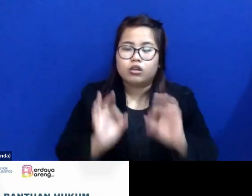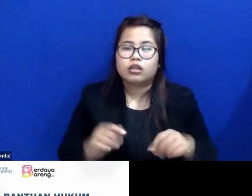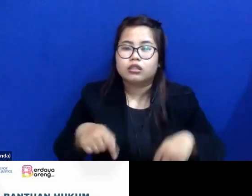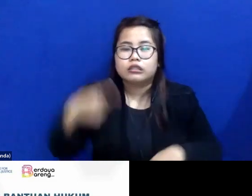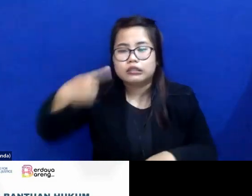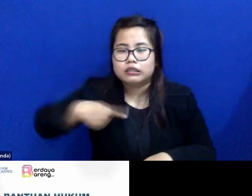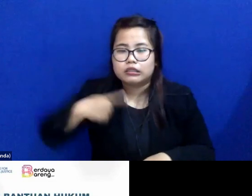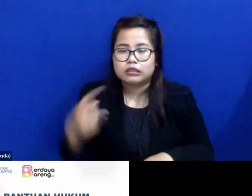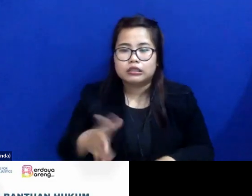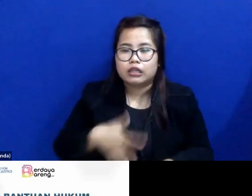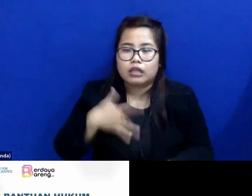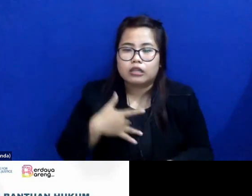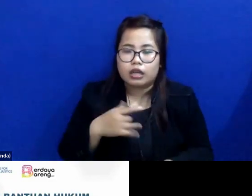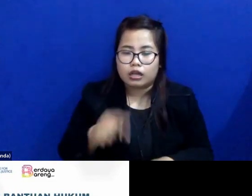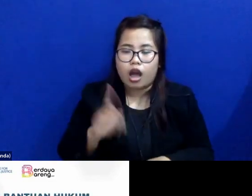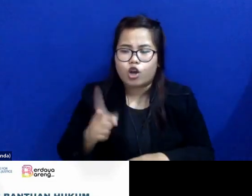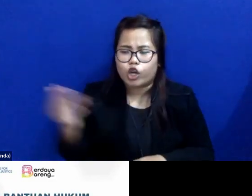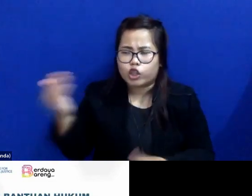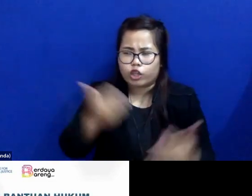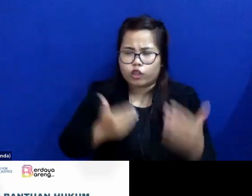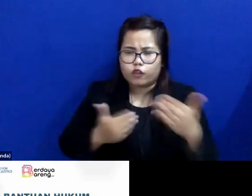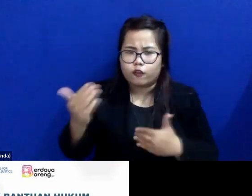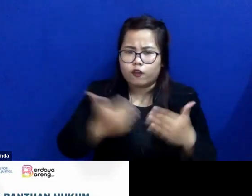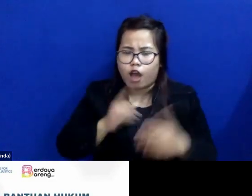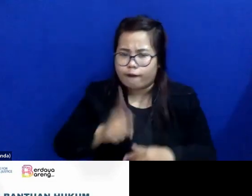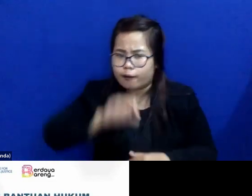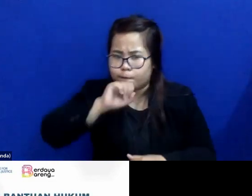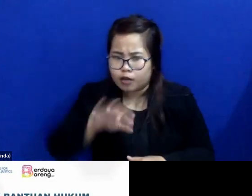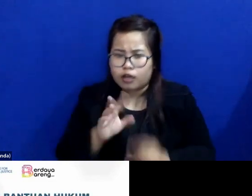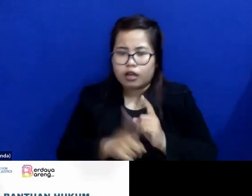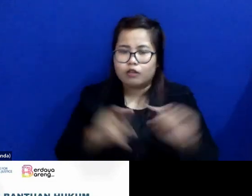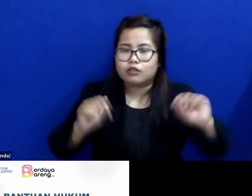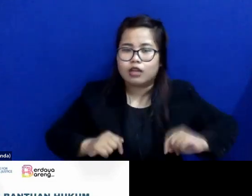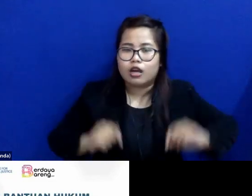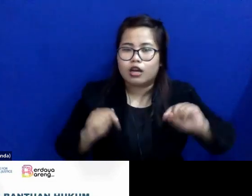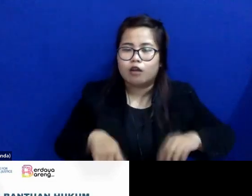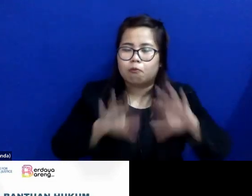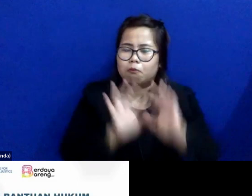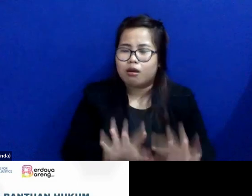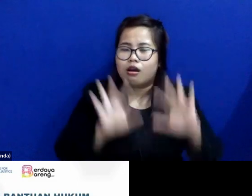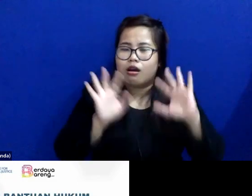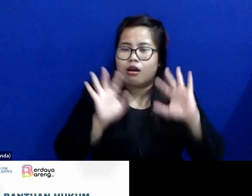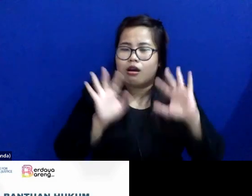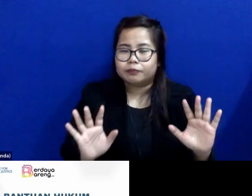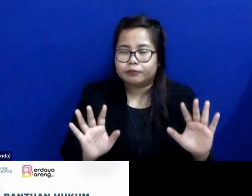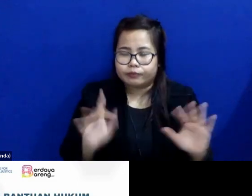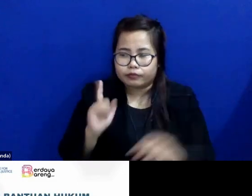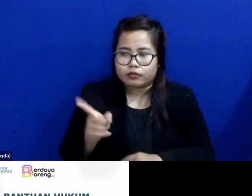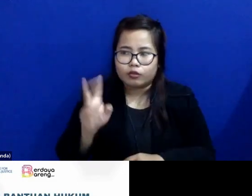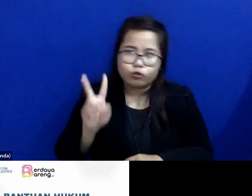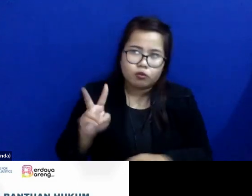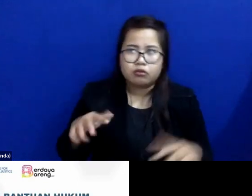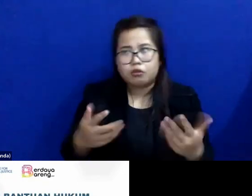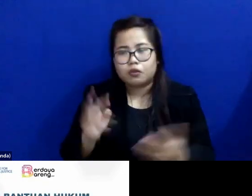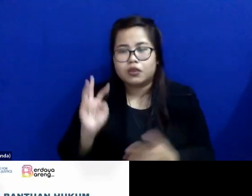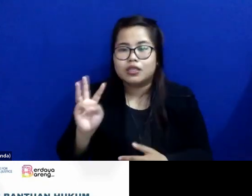bertanya-bertanya seperti itu. Karena ada yang ngaku bahkan sekarang bahkan banyak yang ada dua tiga perkara